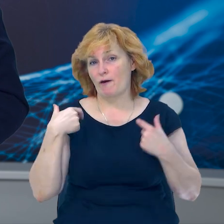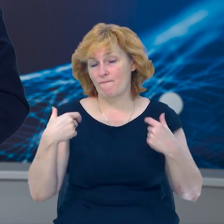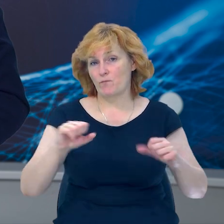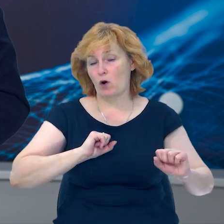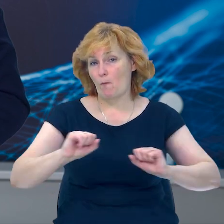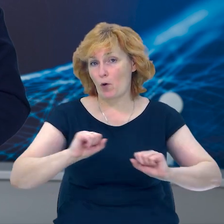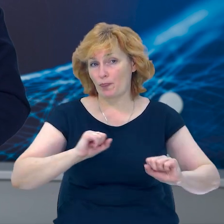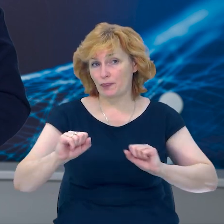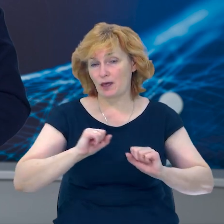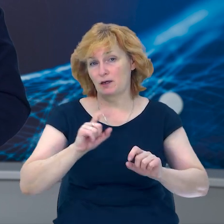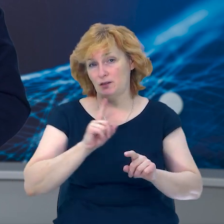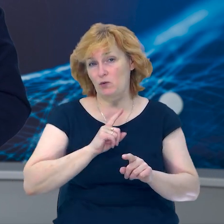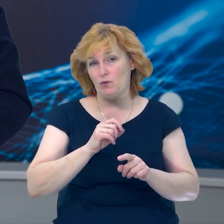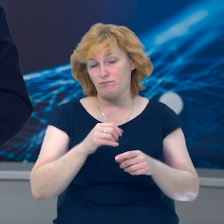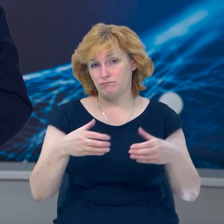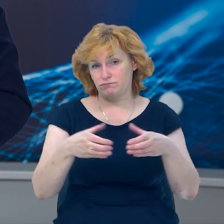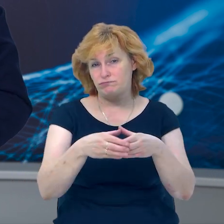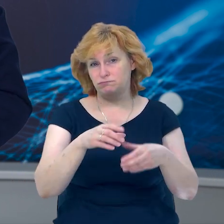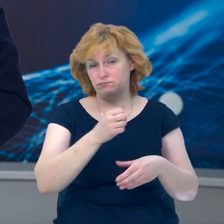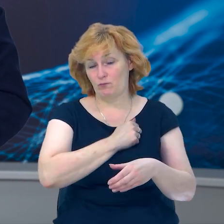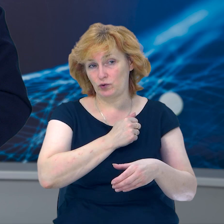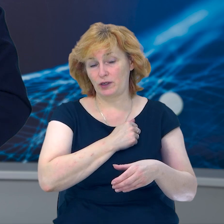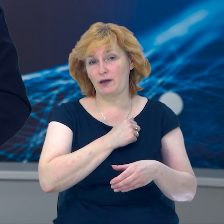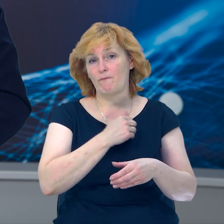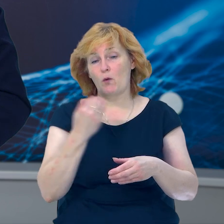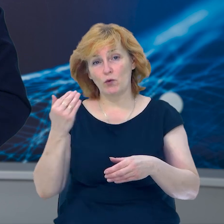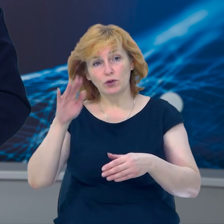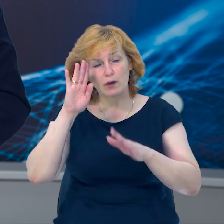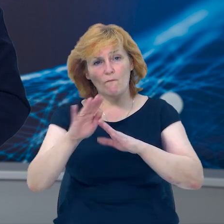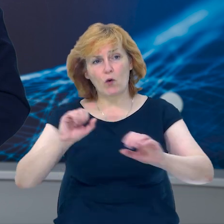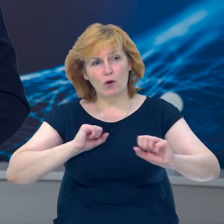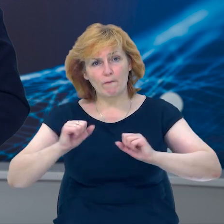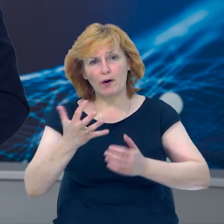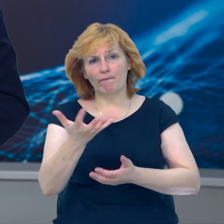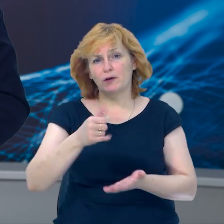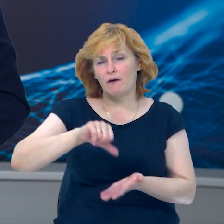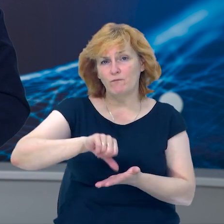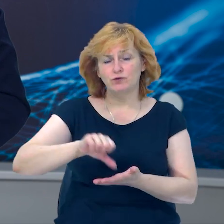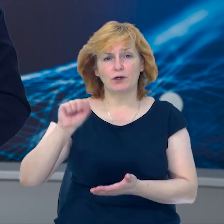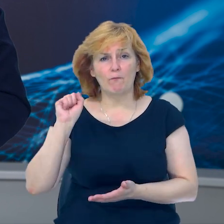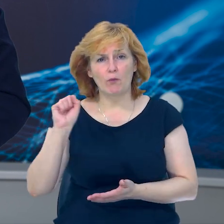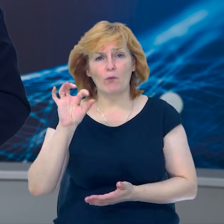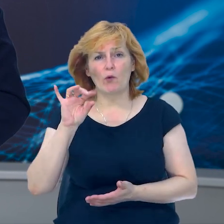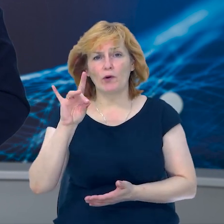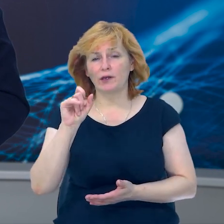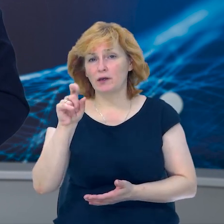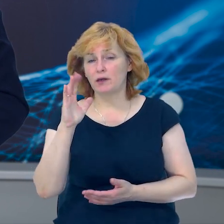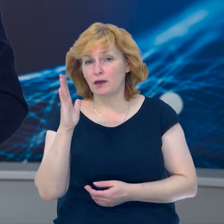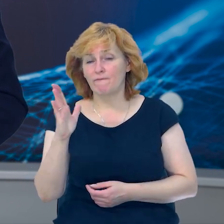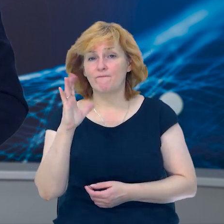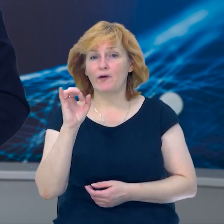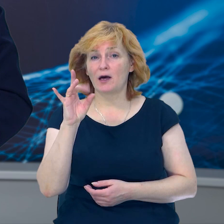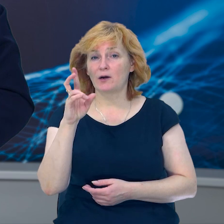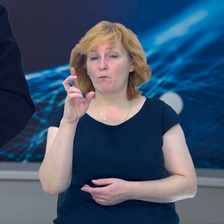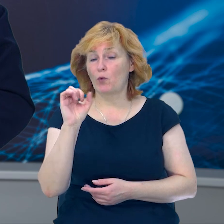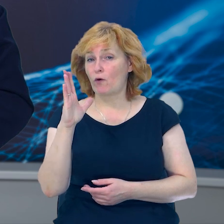самохідної артилерійської батареї. Підрозділ під його командуванням брав участь у боях за Бахмут, Оріхів, Роботине та Вербове.